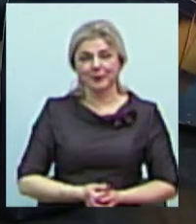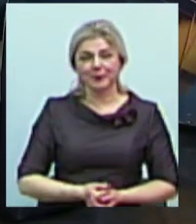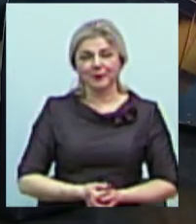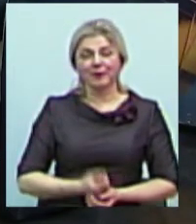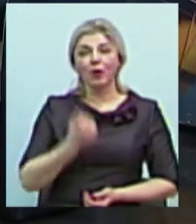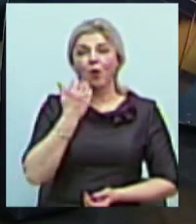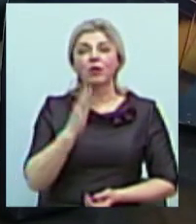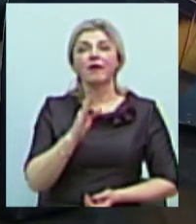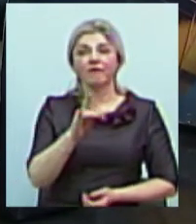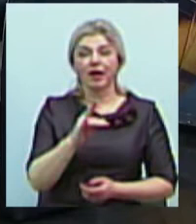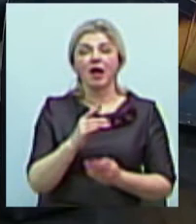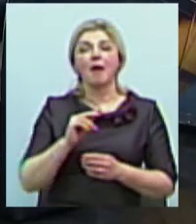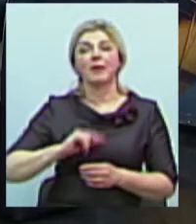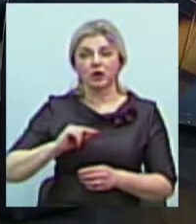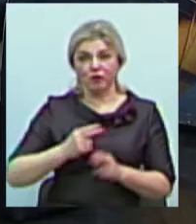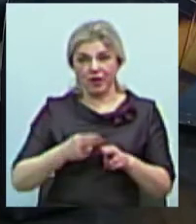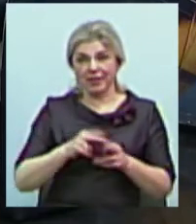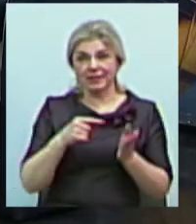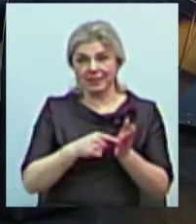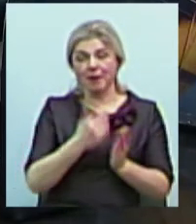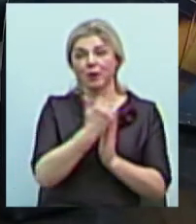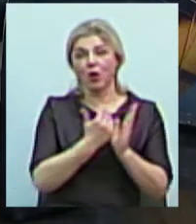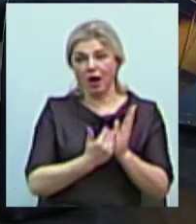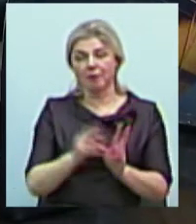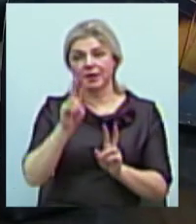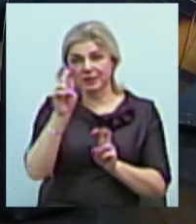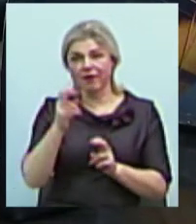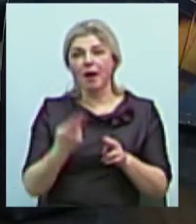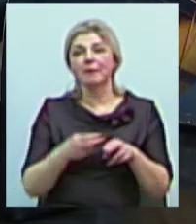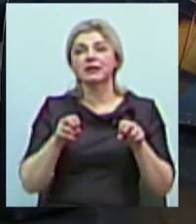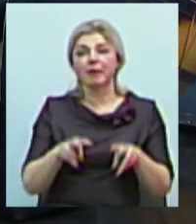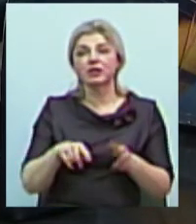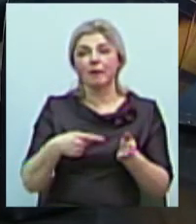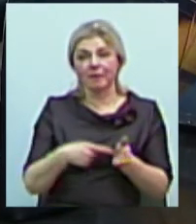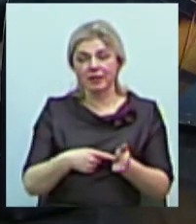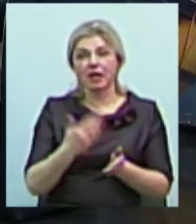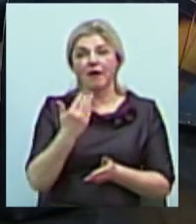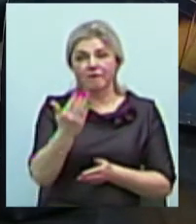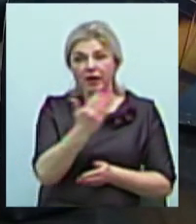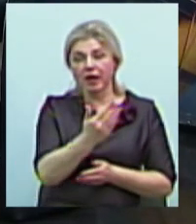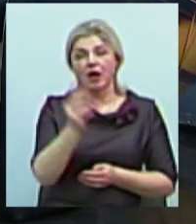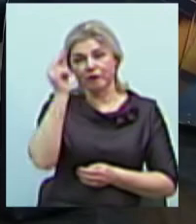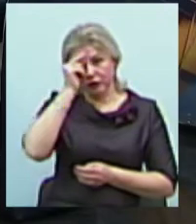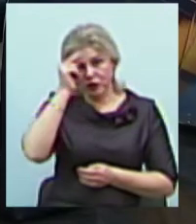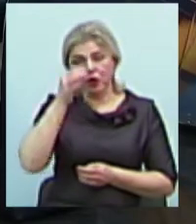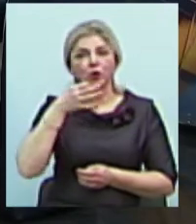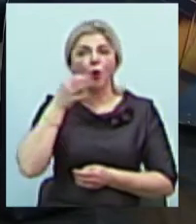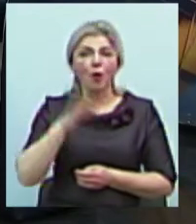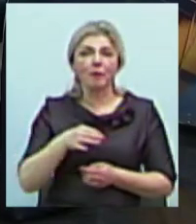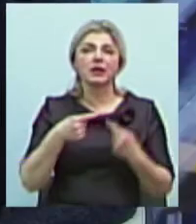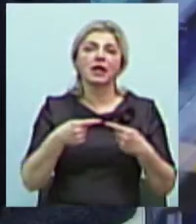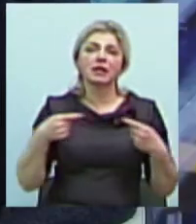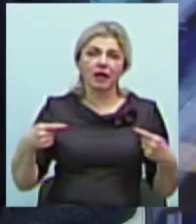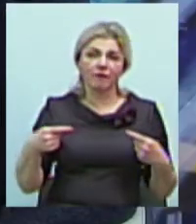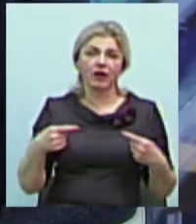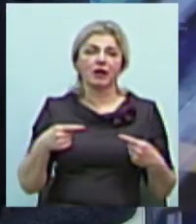безпосередньо працювали над цією програмою, «Безпечне місто» і над розробки, над реалізацією, ви вивчали досвід, можливо, інших населених пунктів